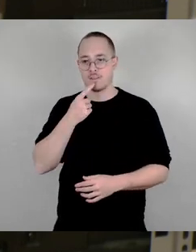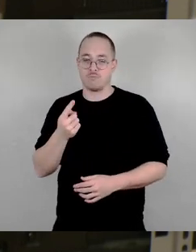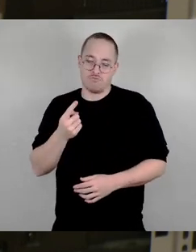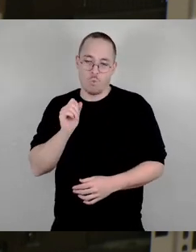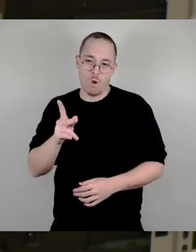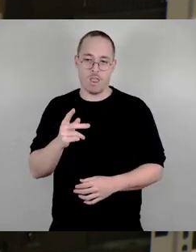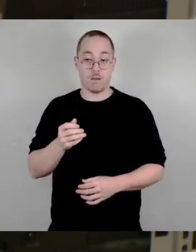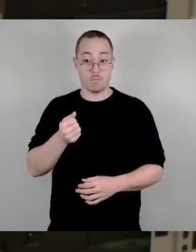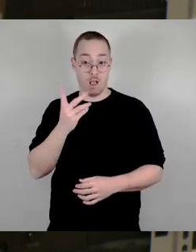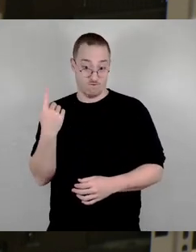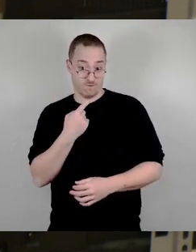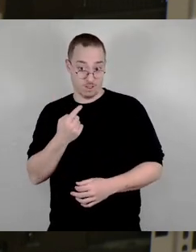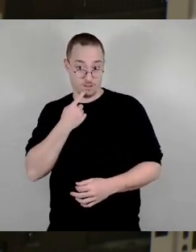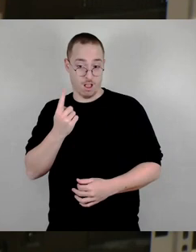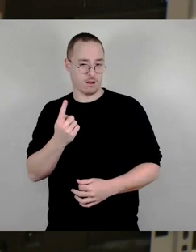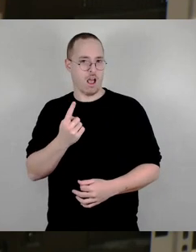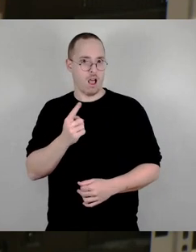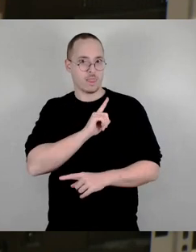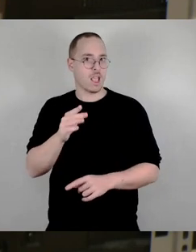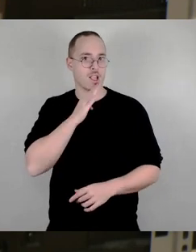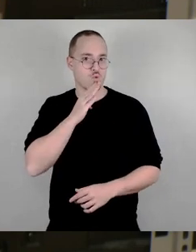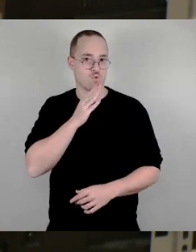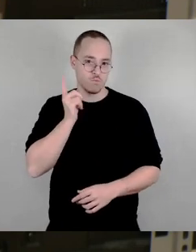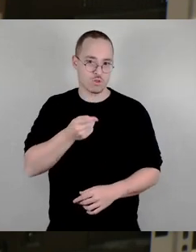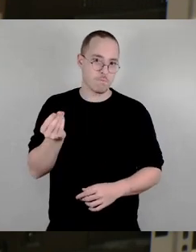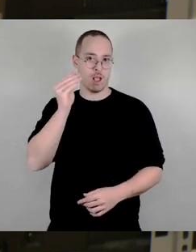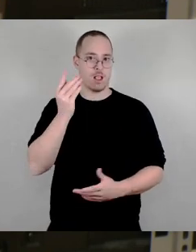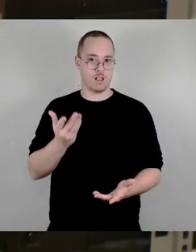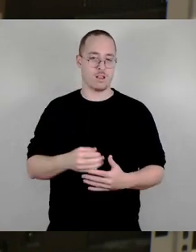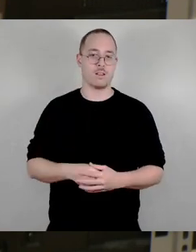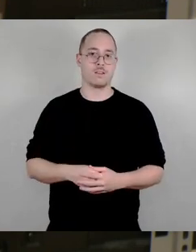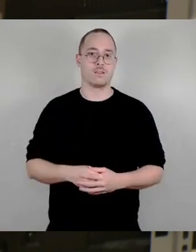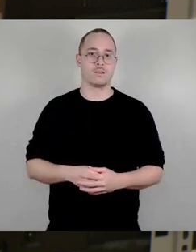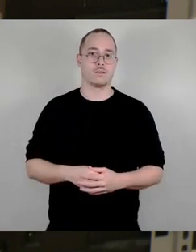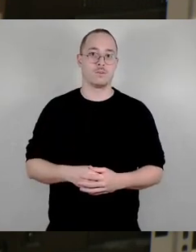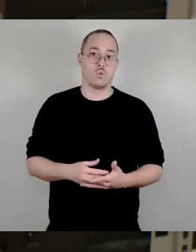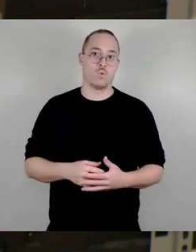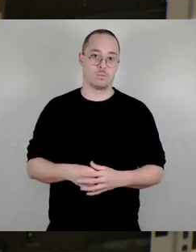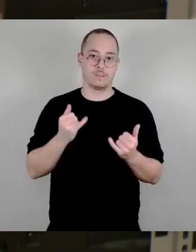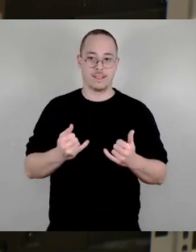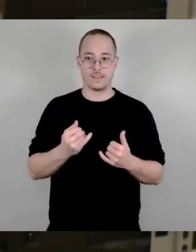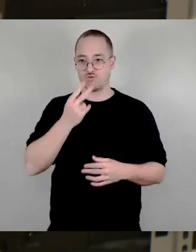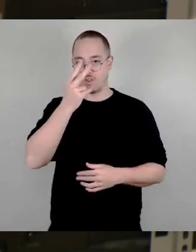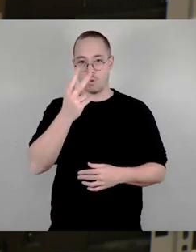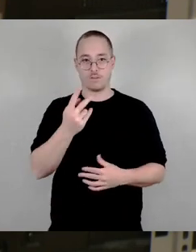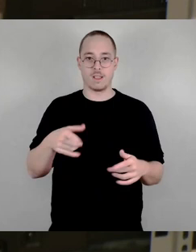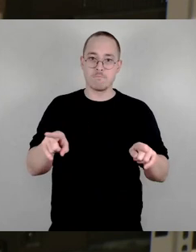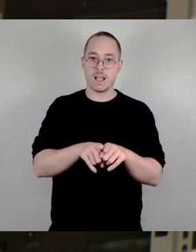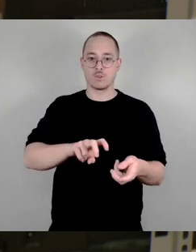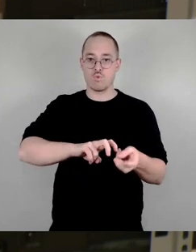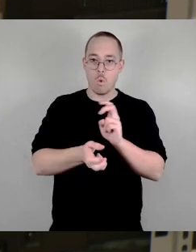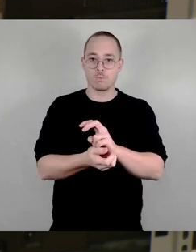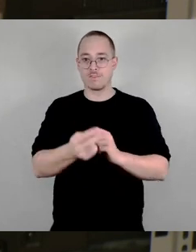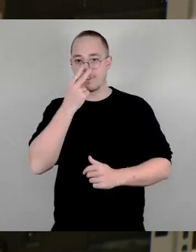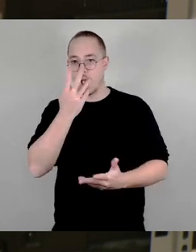egal ob sie uns passen oder nicht, umgesetzt werden. Auch wenn es für uns und unsere